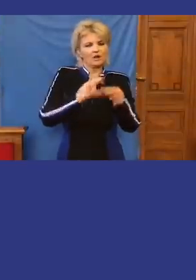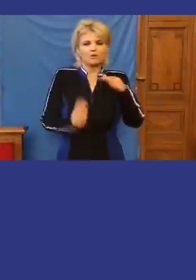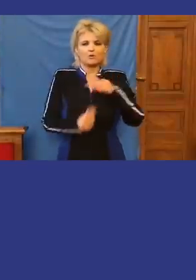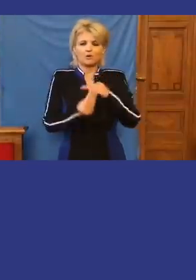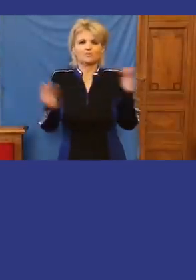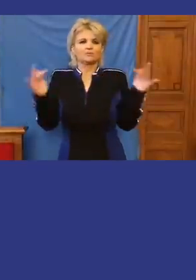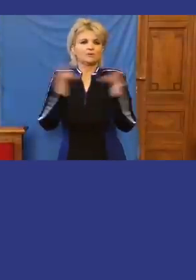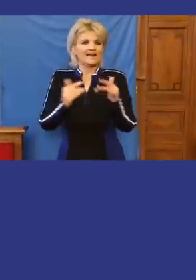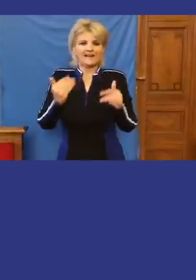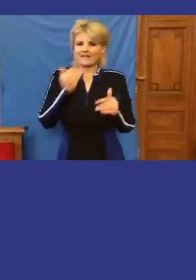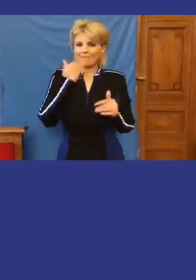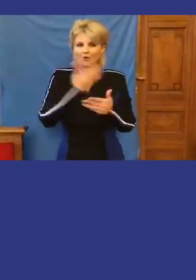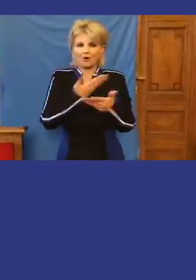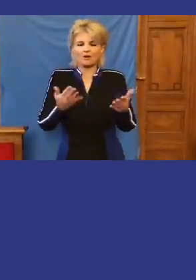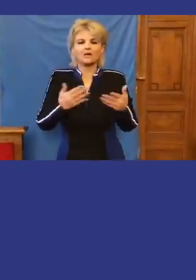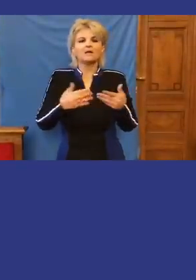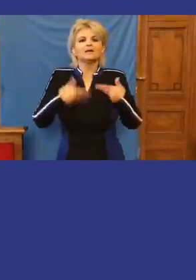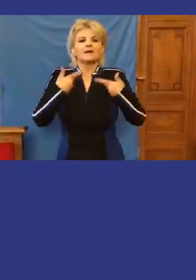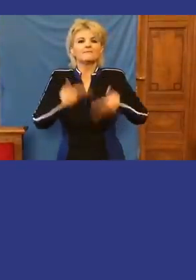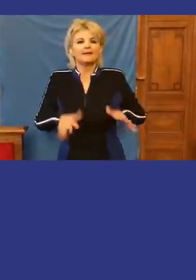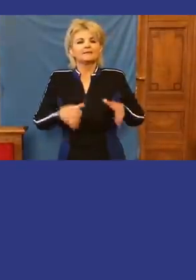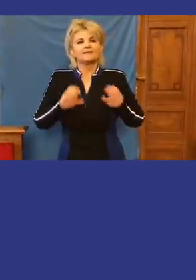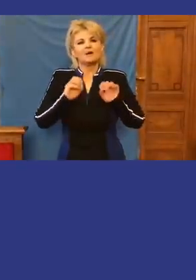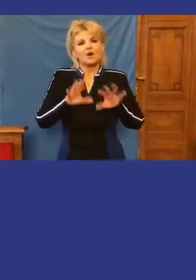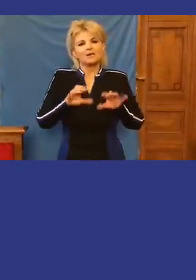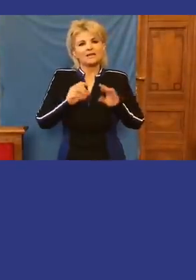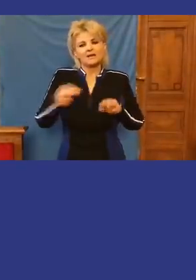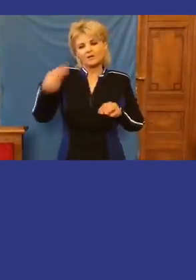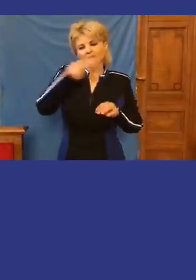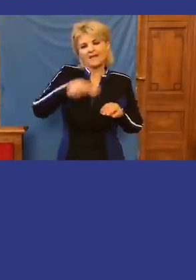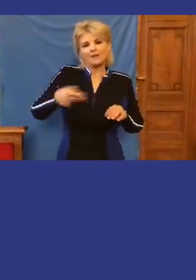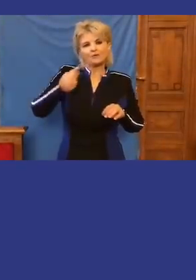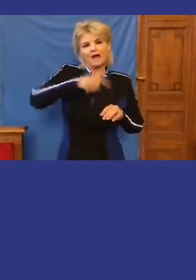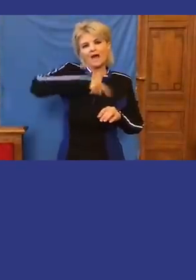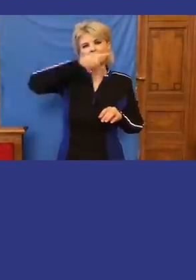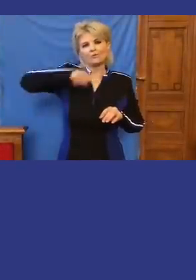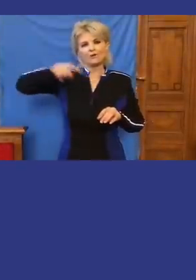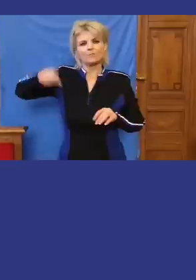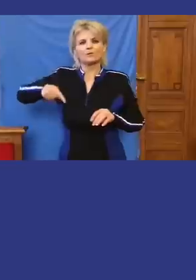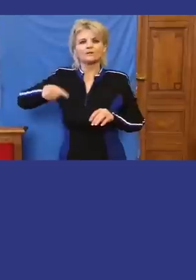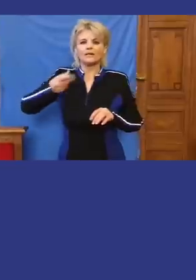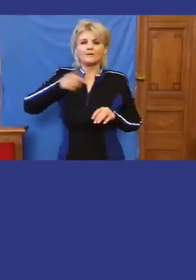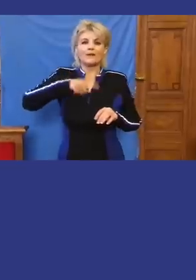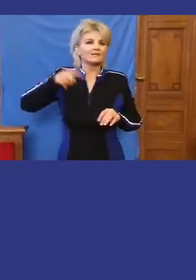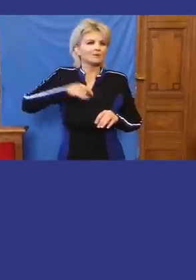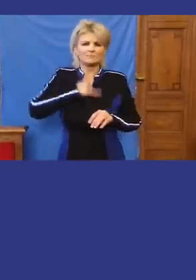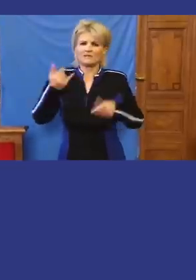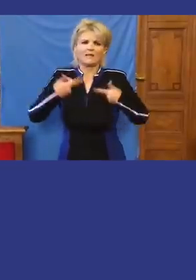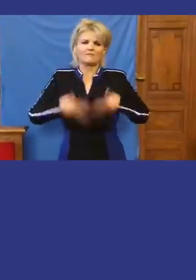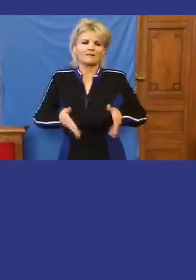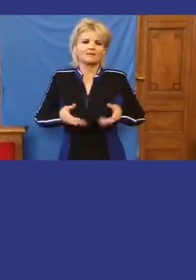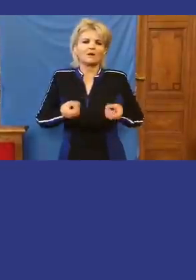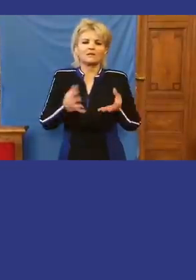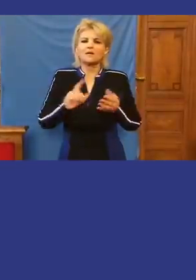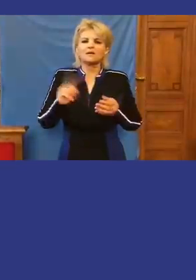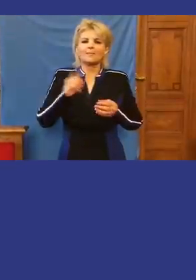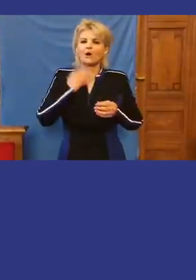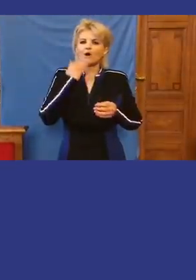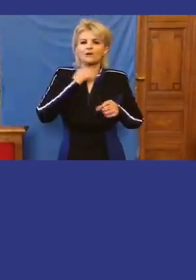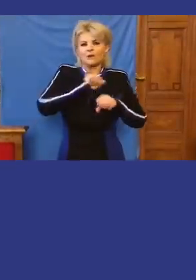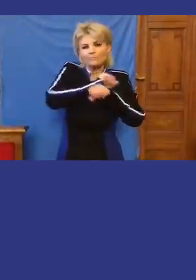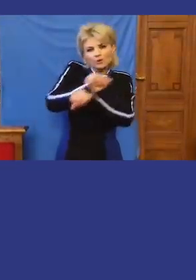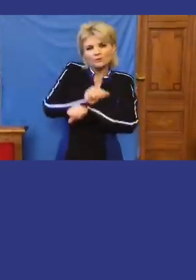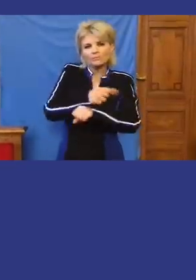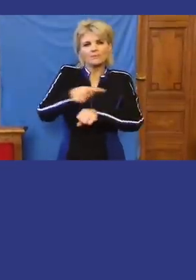ellen. Inkább veszni hagyják az euró árfolyamot, a magyarok életszínvonalát, az inflációt. Mindent veszni hagynak. Csak ne kerüljenek börtönbe. Ez